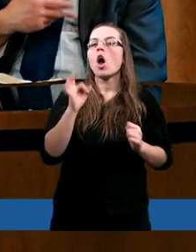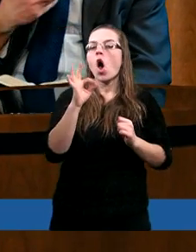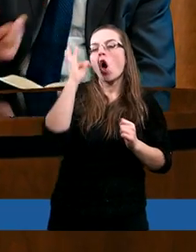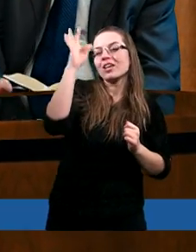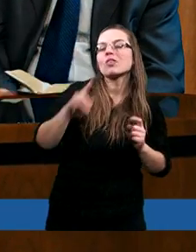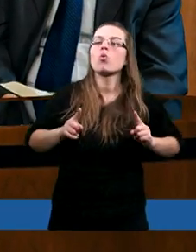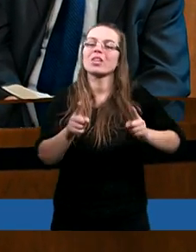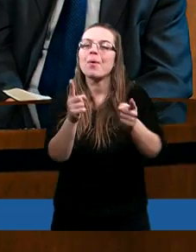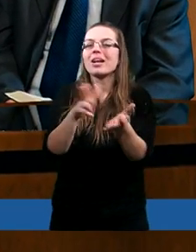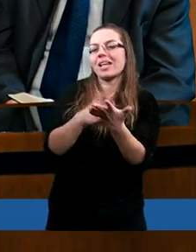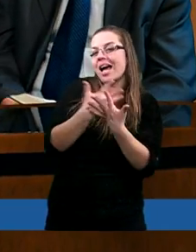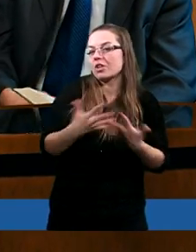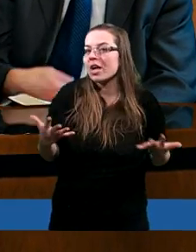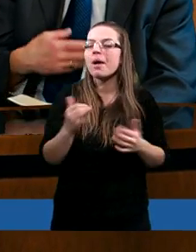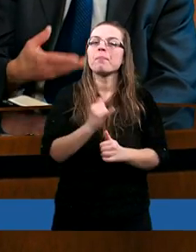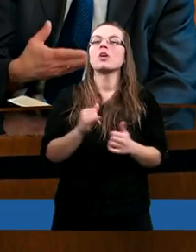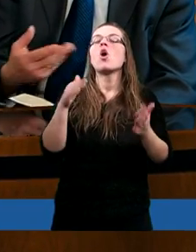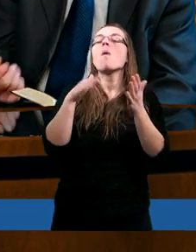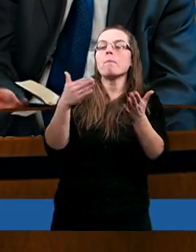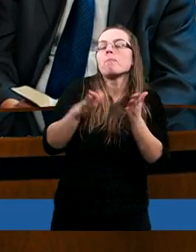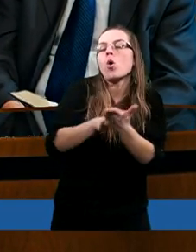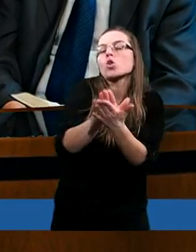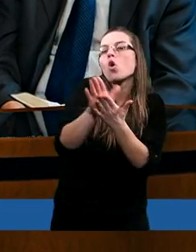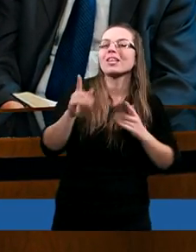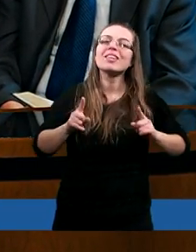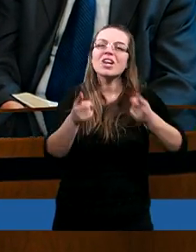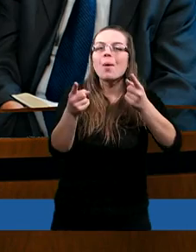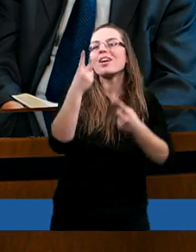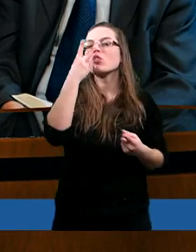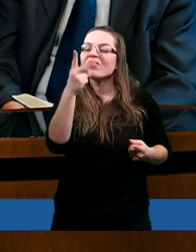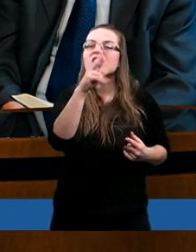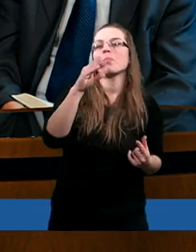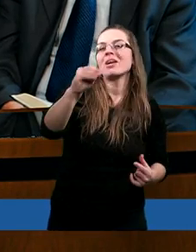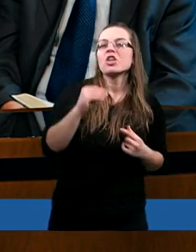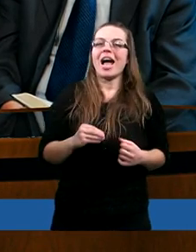właśnie działalności na ziemi, początki działalności. Widzimy, że